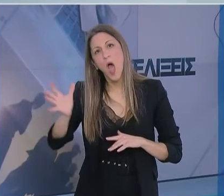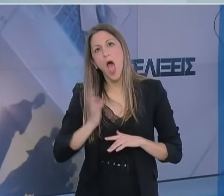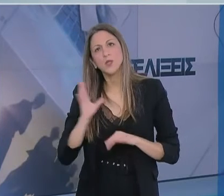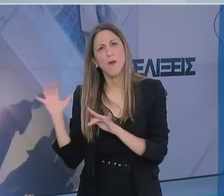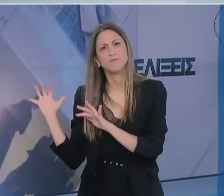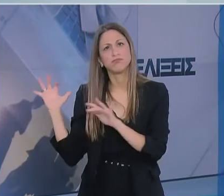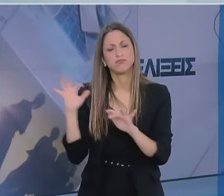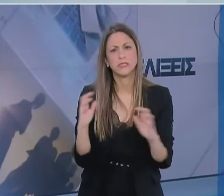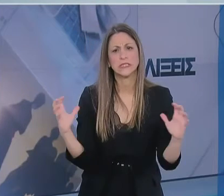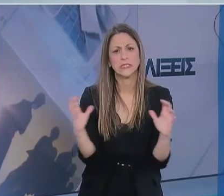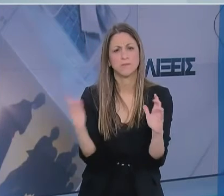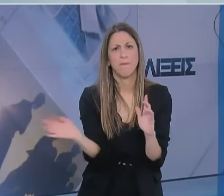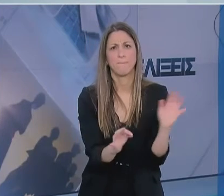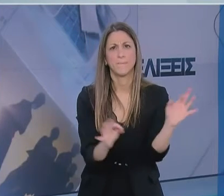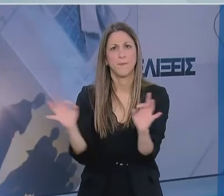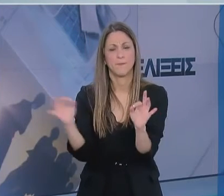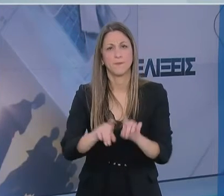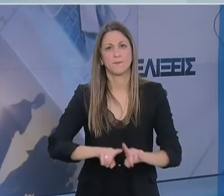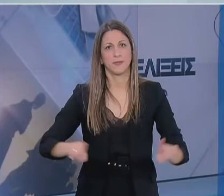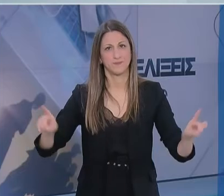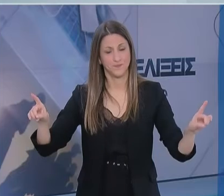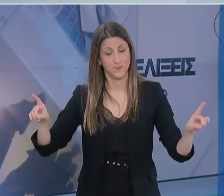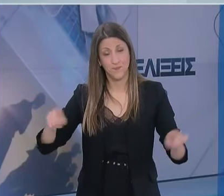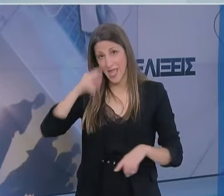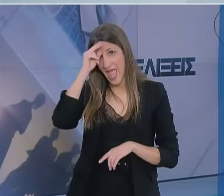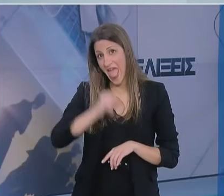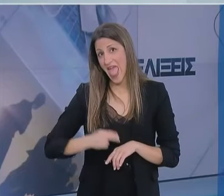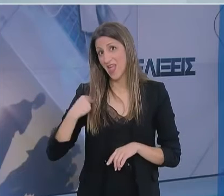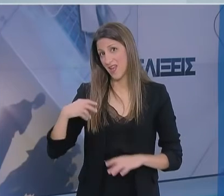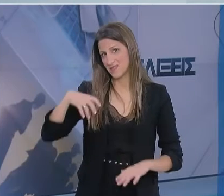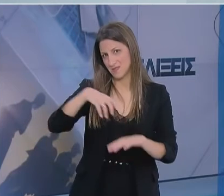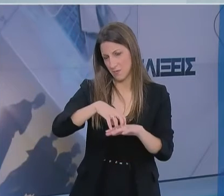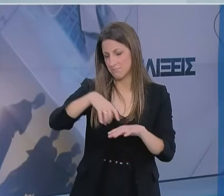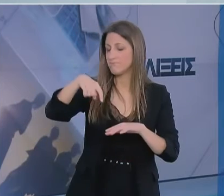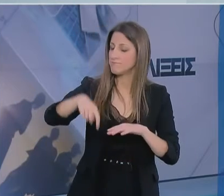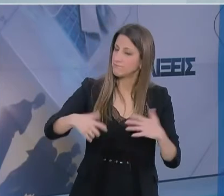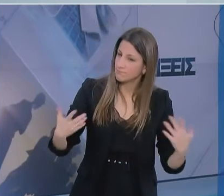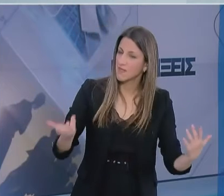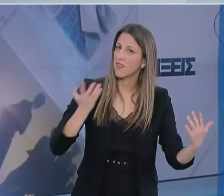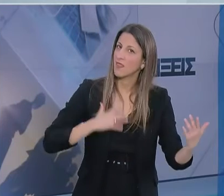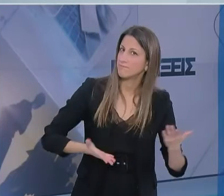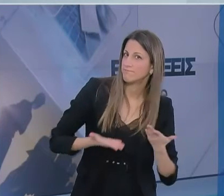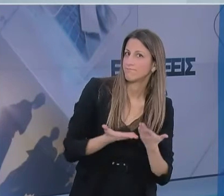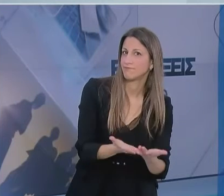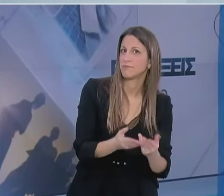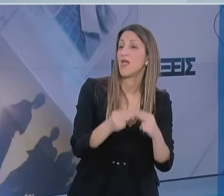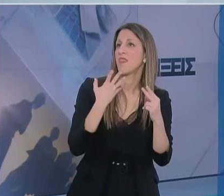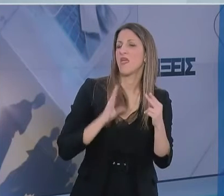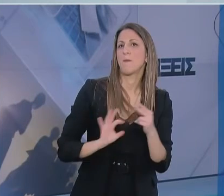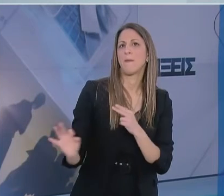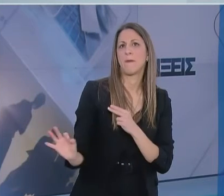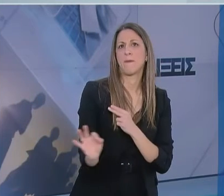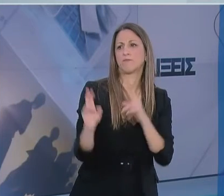των πολιτών και μετάδοση του Υιού. Η Εκκλησία της Ελλάδος συμβάλλοντας αποτελεσματικά στην αντιμετώπιση της διάδοσης του κορονοϊού